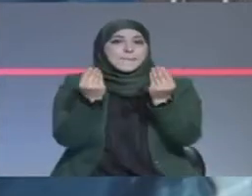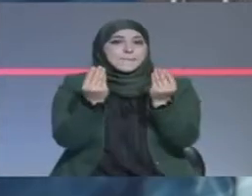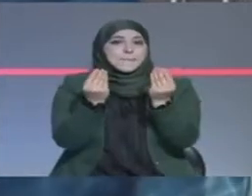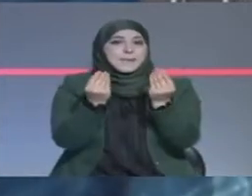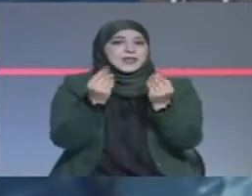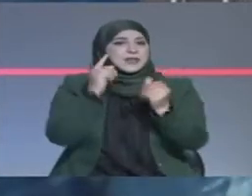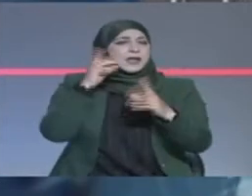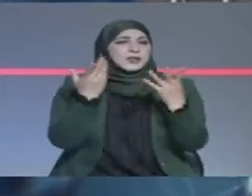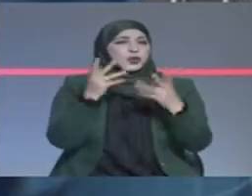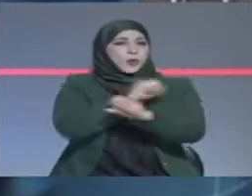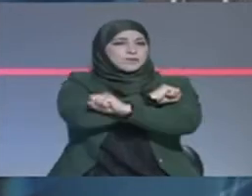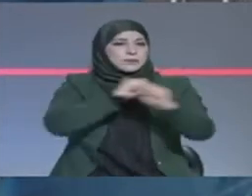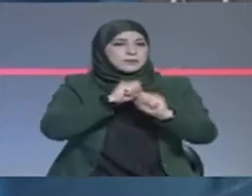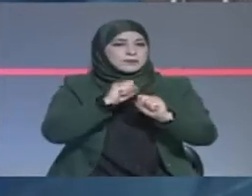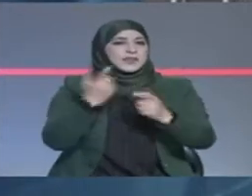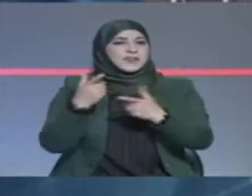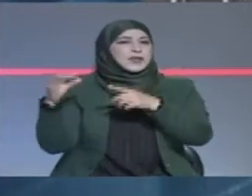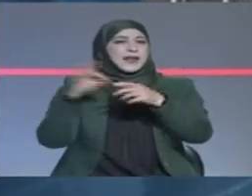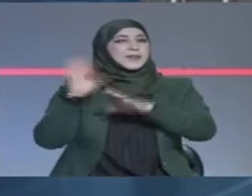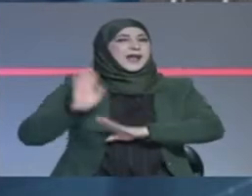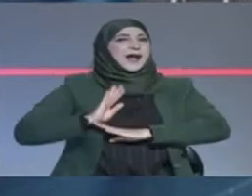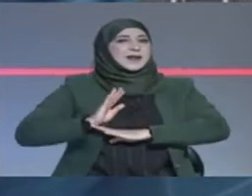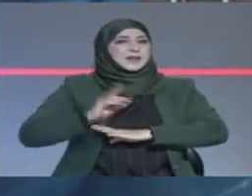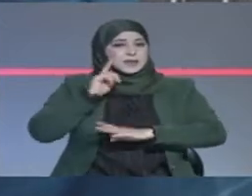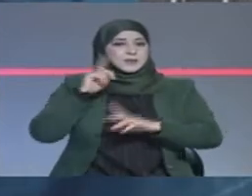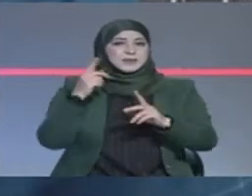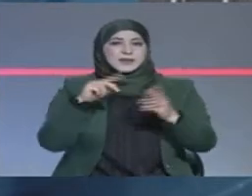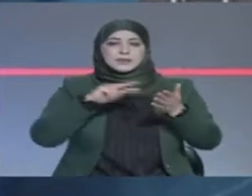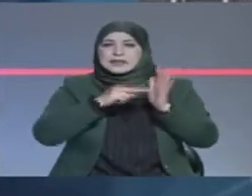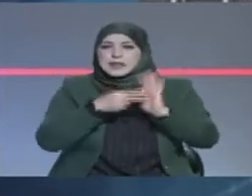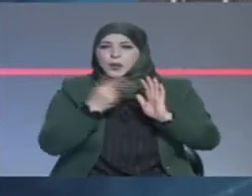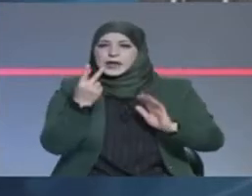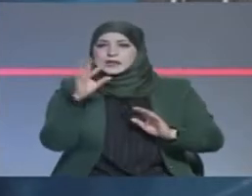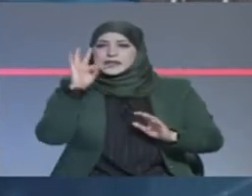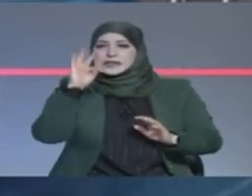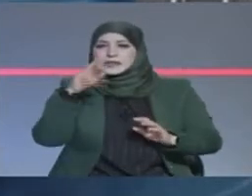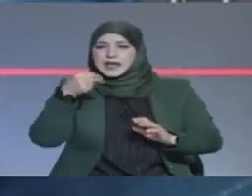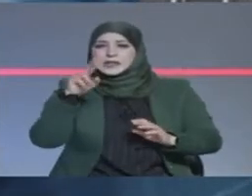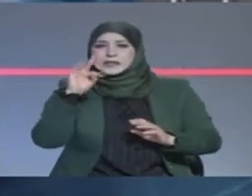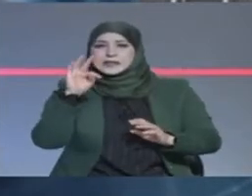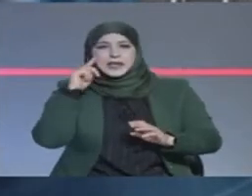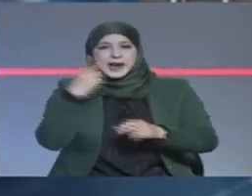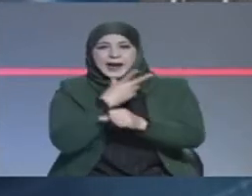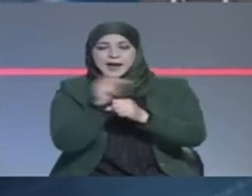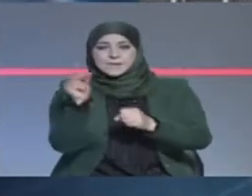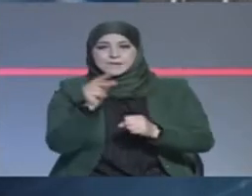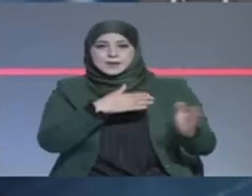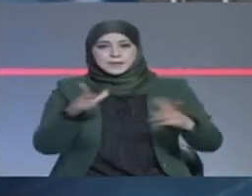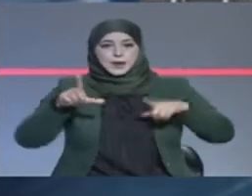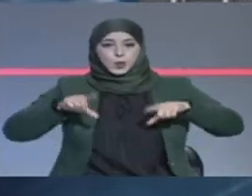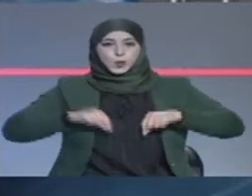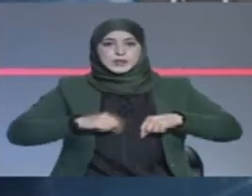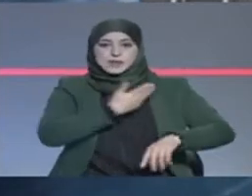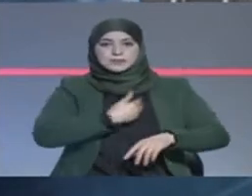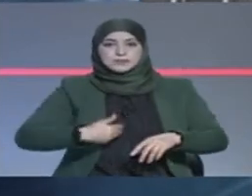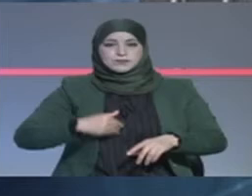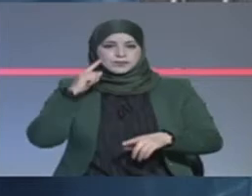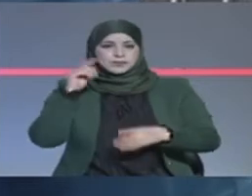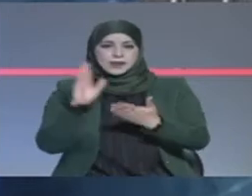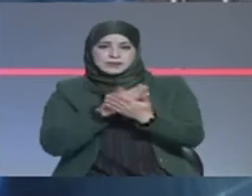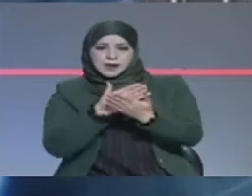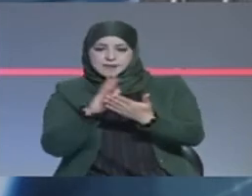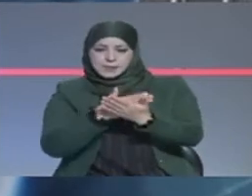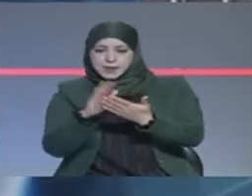المشبوهة هي متفجرات عسكرية من نوع تي أن تي شديدة الخطورة الوزارة قامت بالتسخير اللازمة